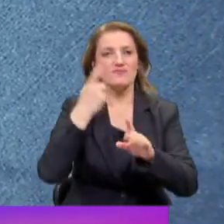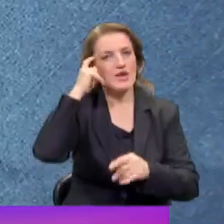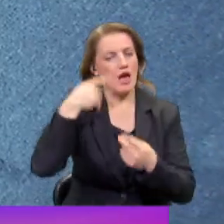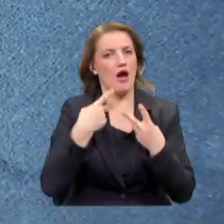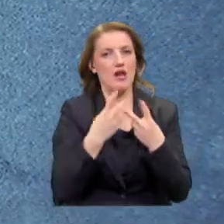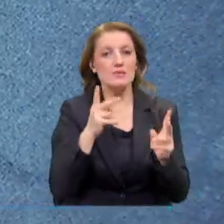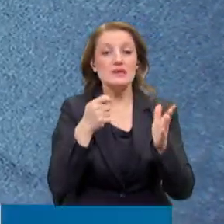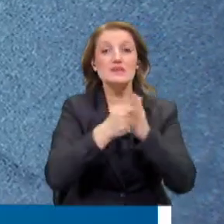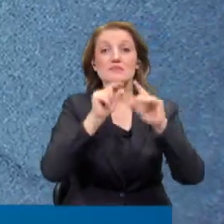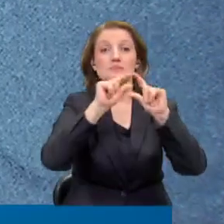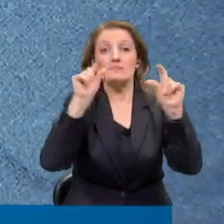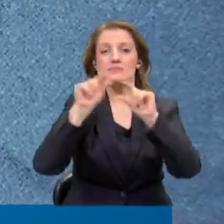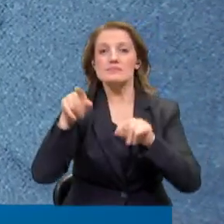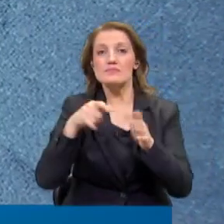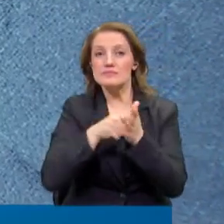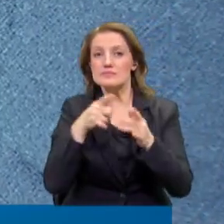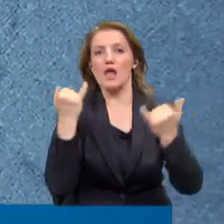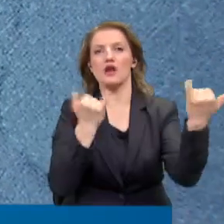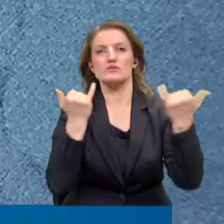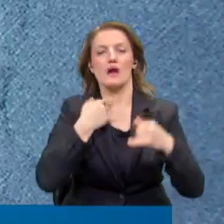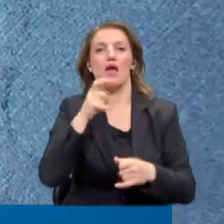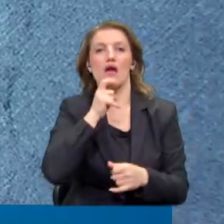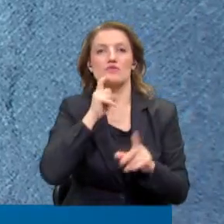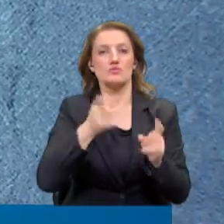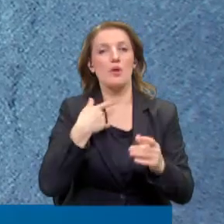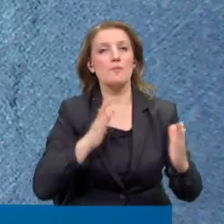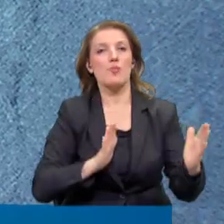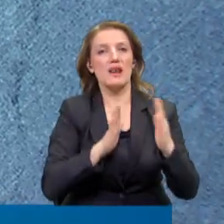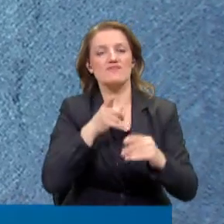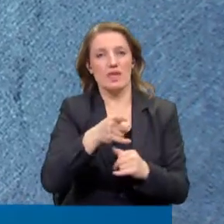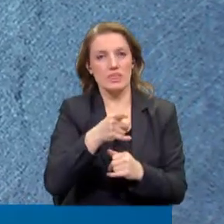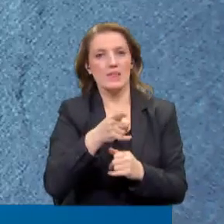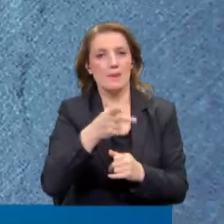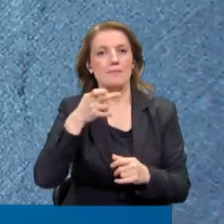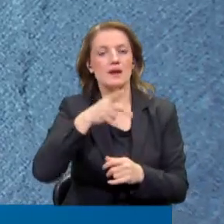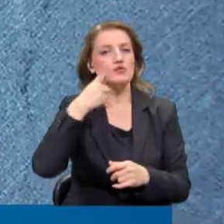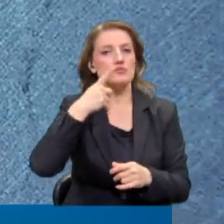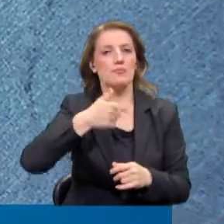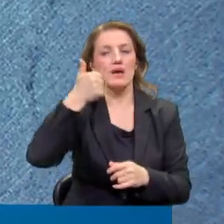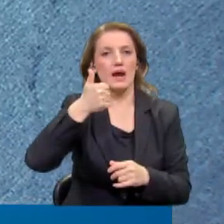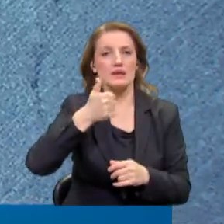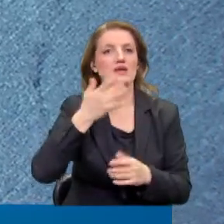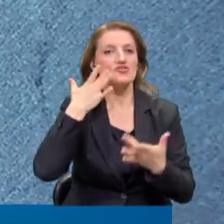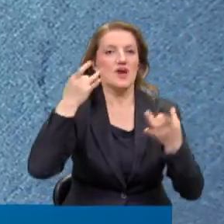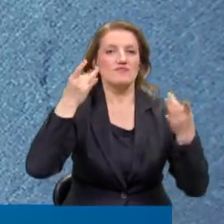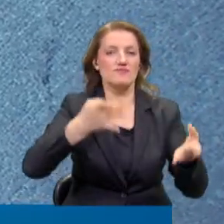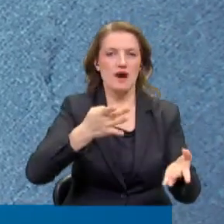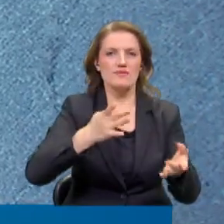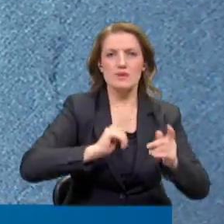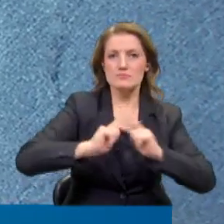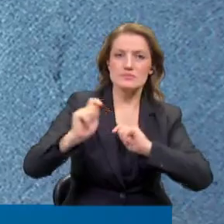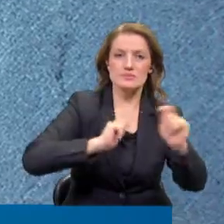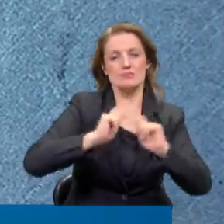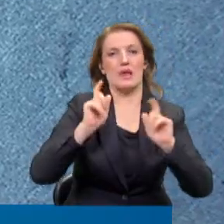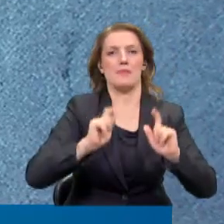üzerinden tartışmayı yanlış buluyoruz. Biz muhalefet partileriyle Cumhurbaşkanlığı seçimi sürecini açık ve şeffaf şekilde müzakere